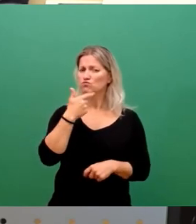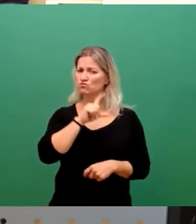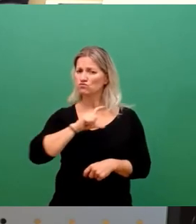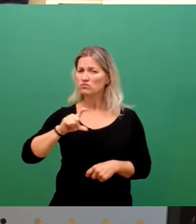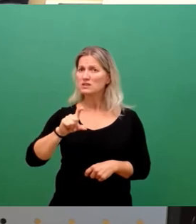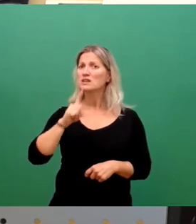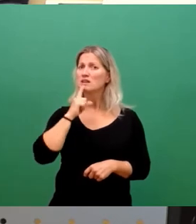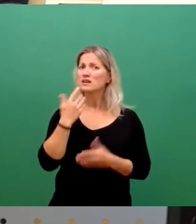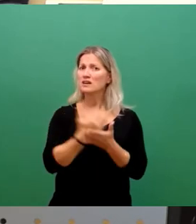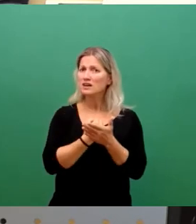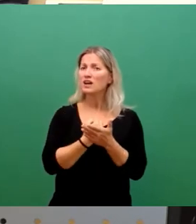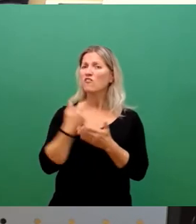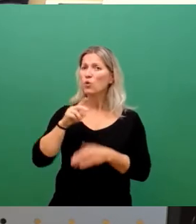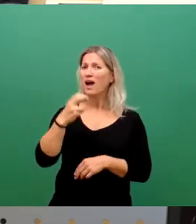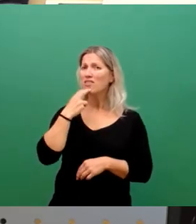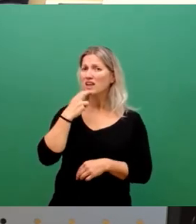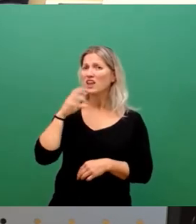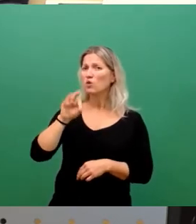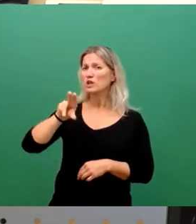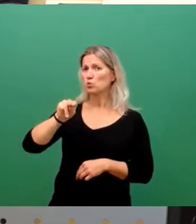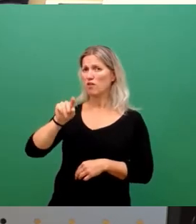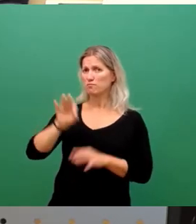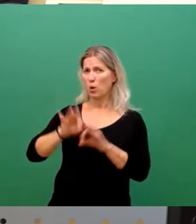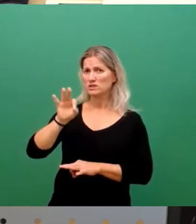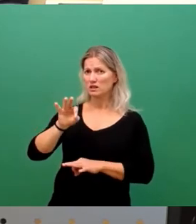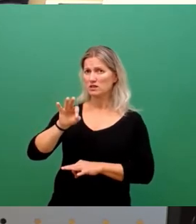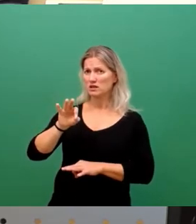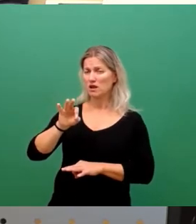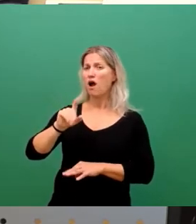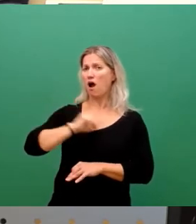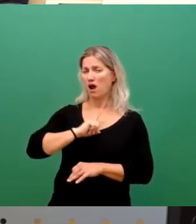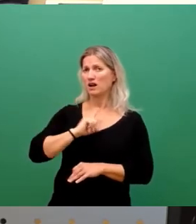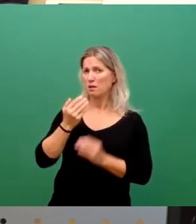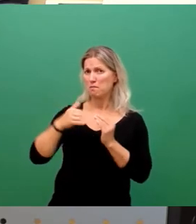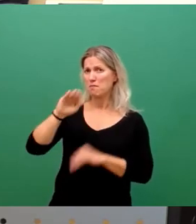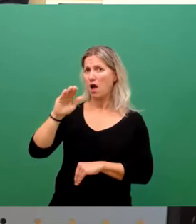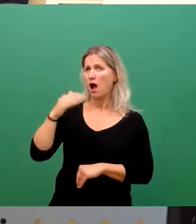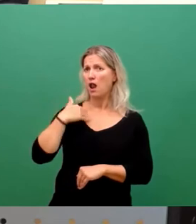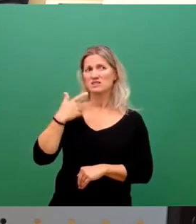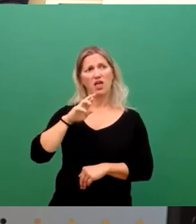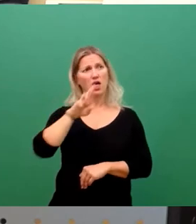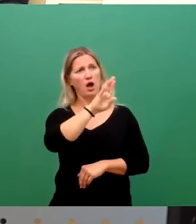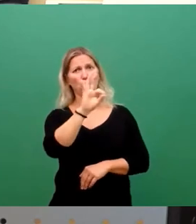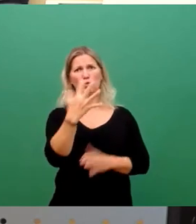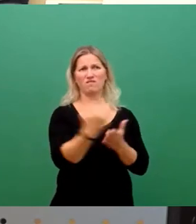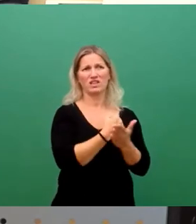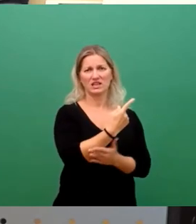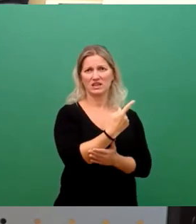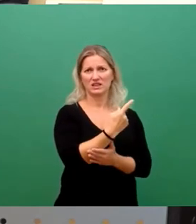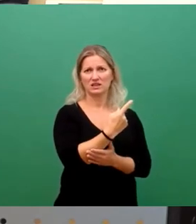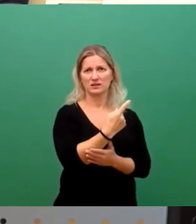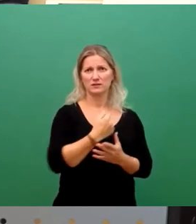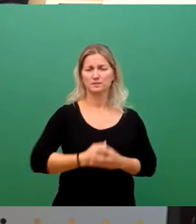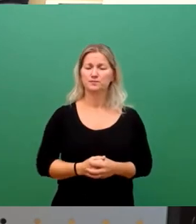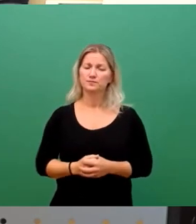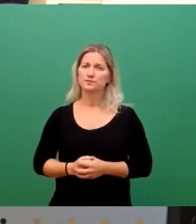und ist damit nahezu doppelt so hoch wie der Anteil von gutverdienenden Haushalten. Dazu kommt,